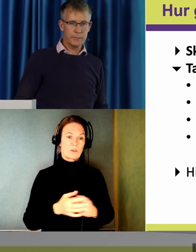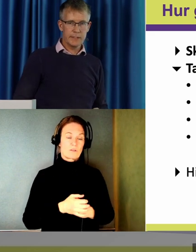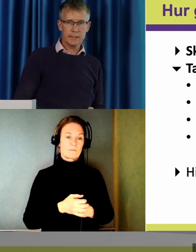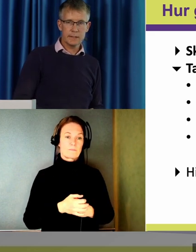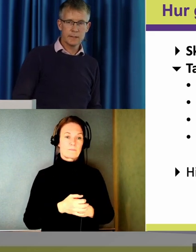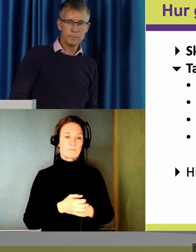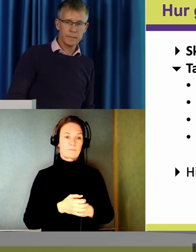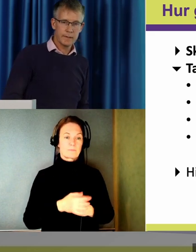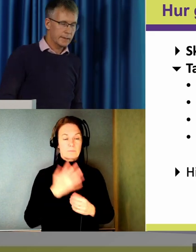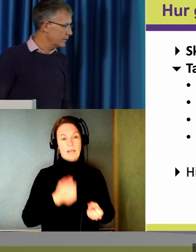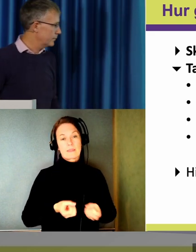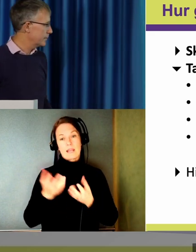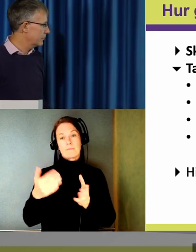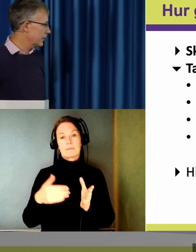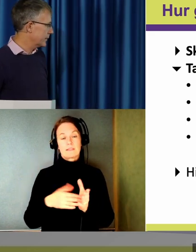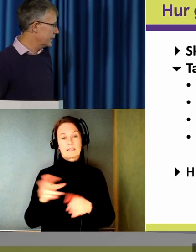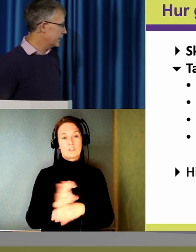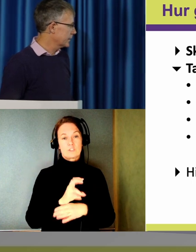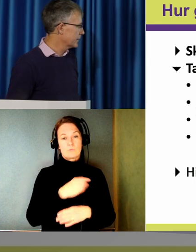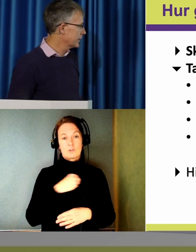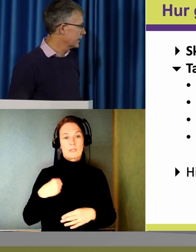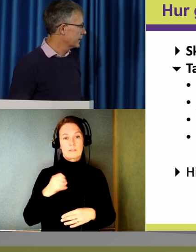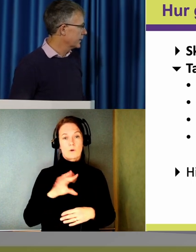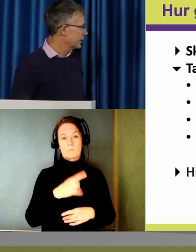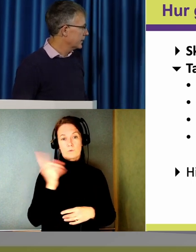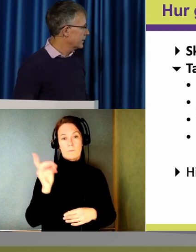tillsynsmyndigheter. När de eventuellt begär det.